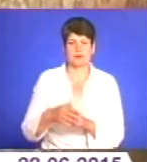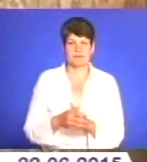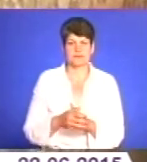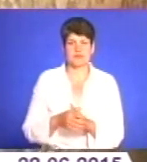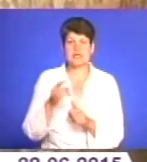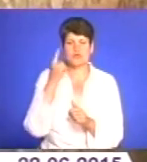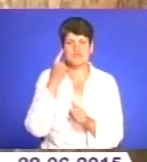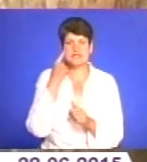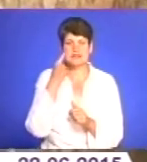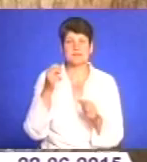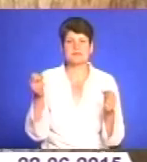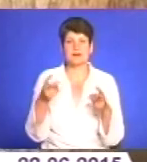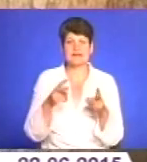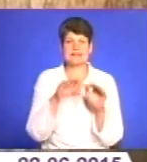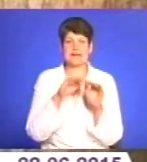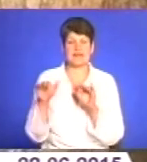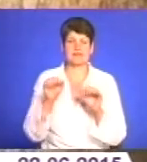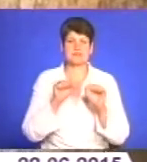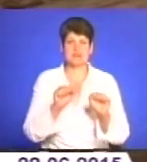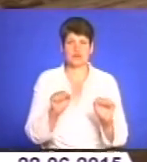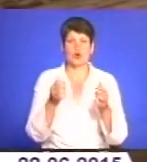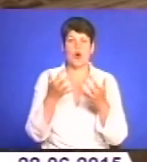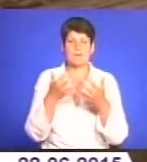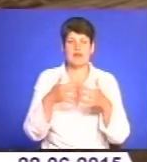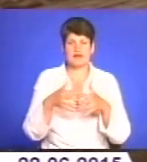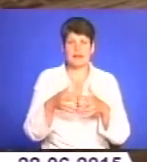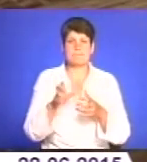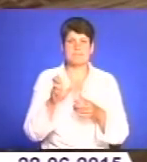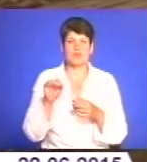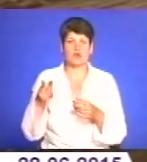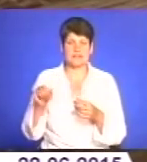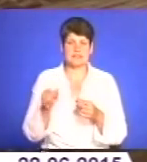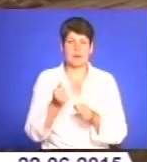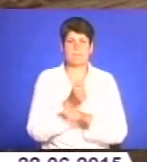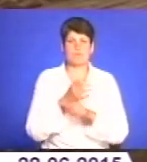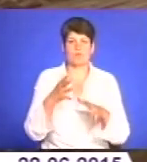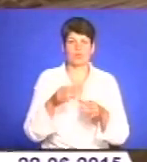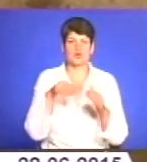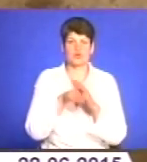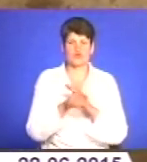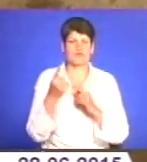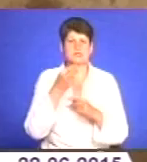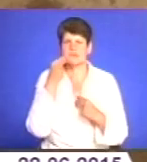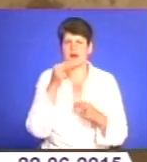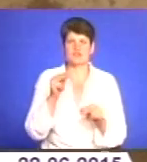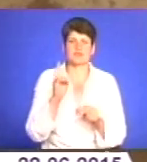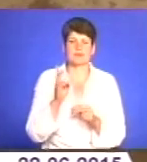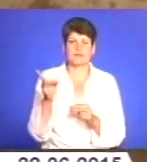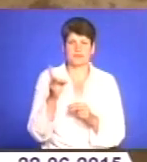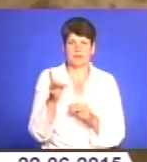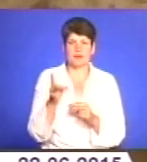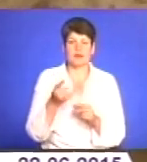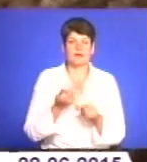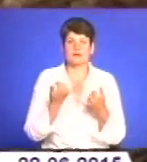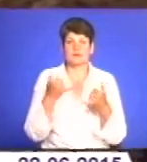оцінками спеціалістів, за рівнем захисту і обладнанням, Білокриницьке бомбосховище – одне з найкращих на Кременеччині. І це не дивно, адже